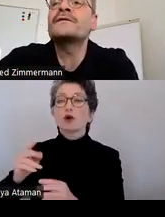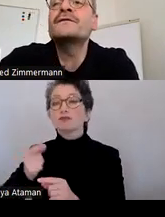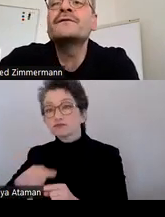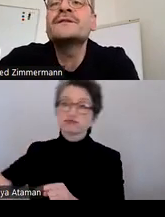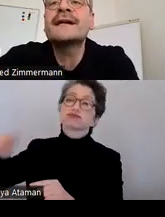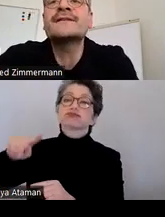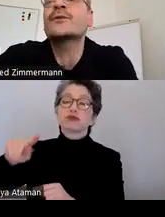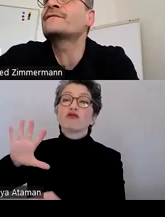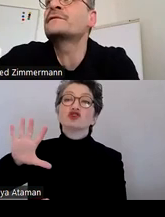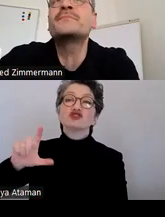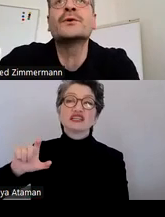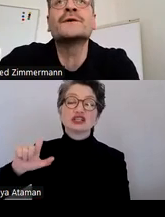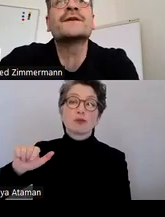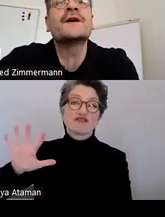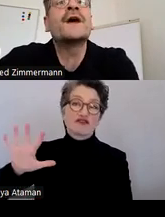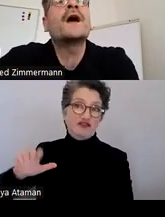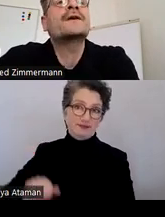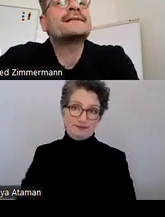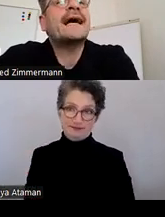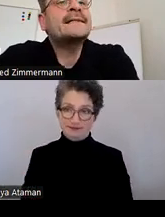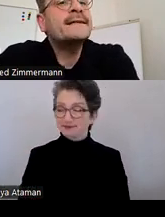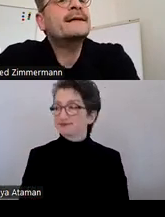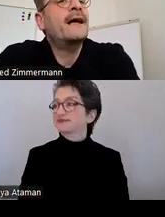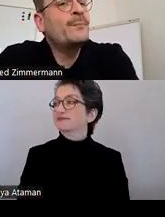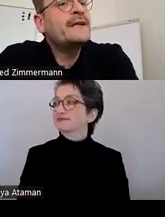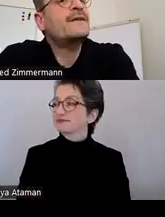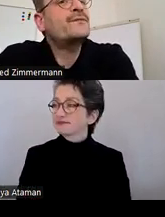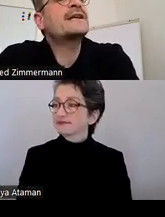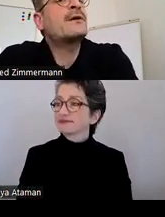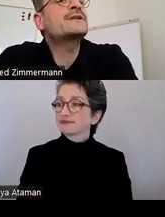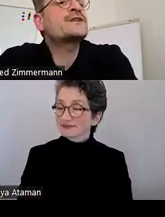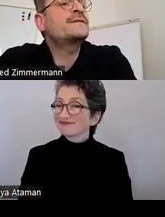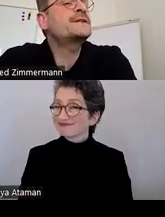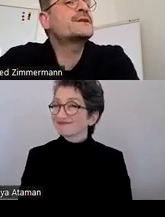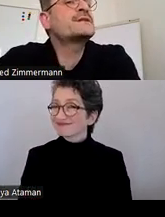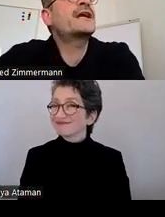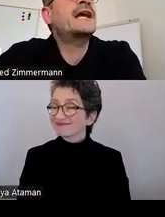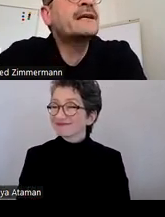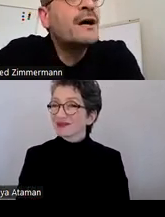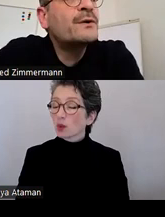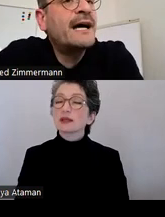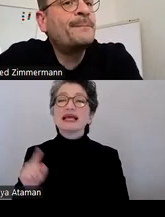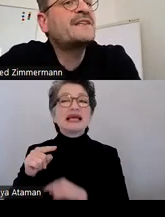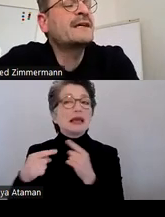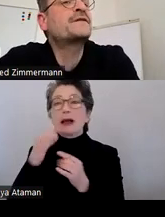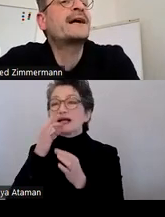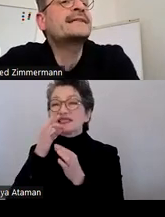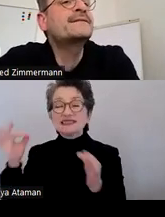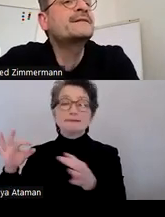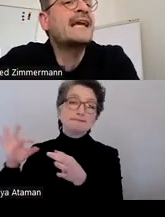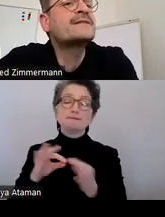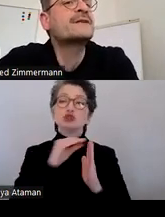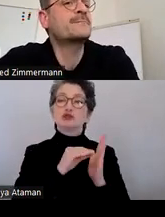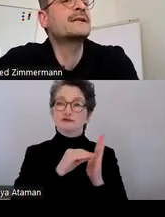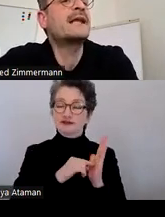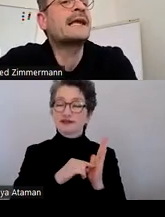auf 25,5 Punkt. Und das Ganze mit für genau die Schrift, die wir uns vorhin angeschaut haben, die informative,